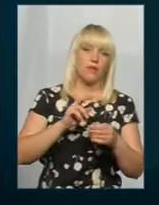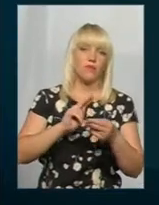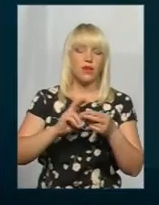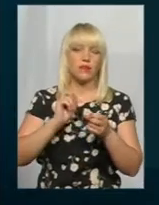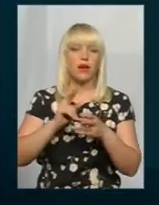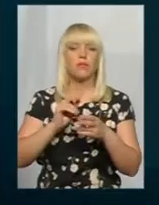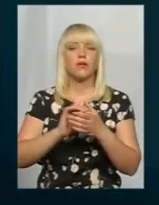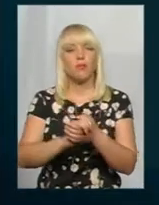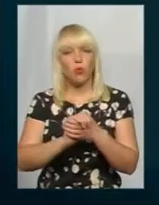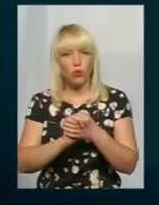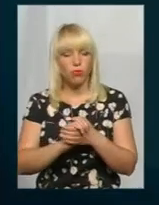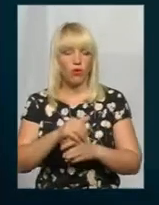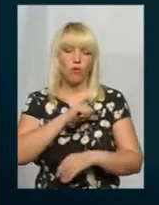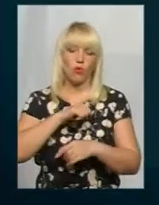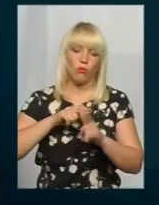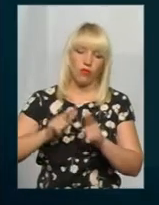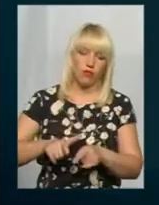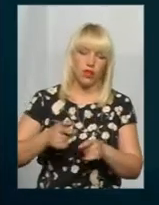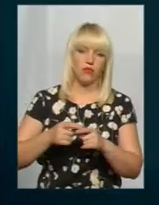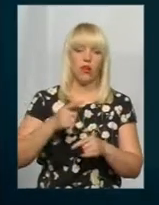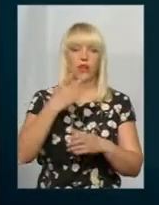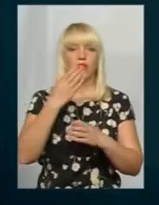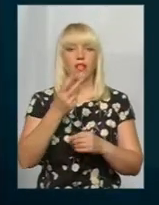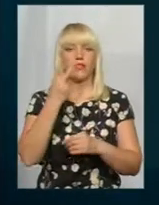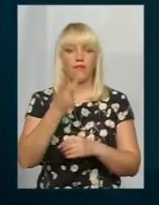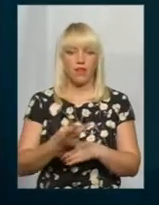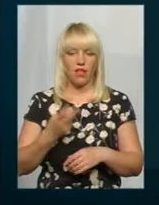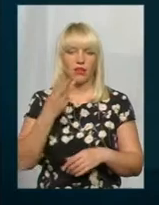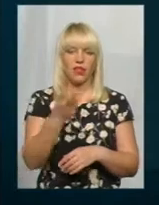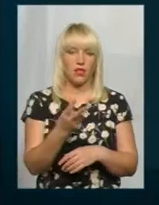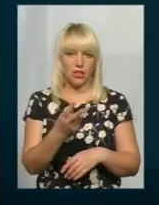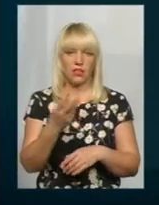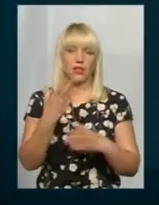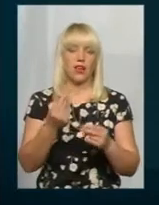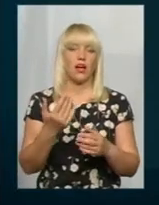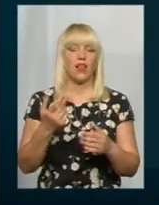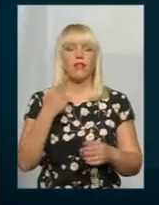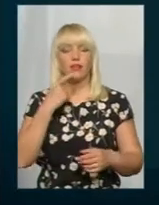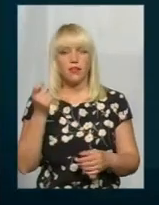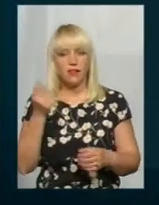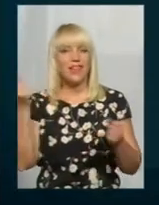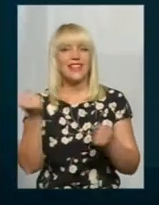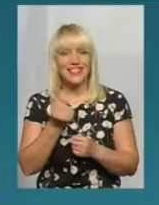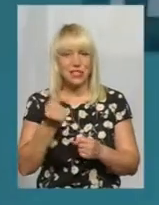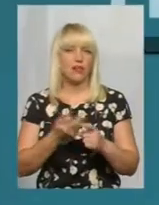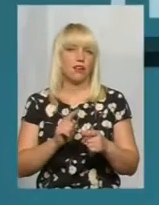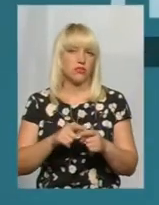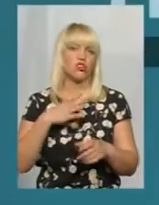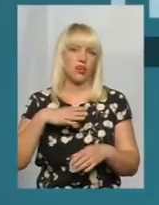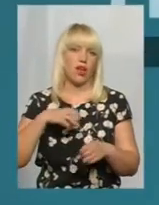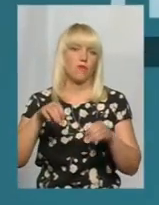запитання просто дня, два, три, неділя. Ми також чекаємо вирішення на державному війні.